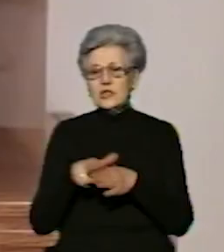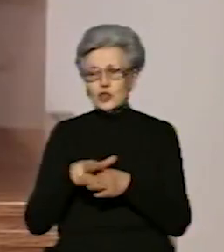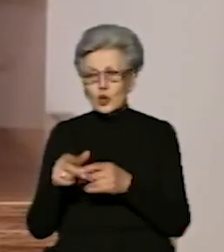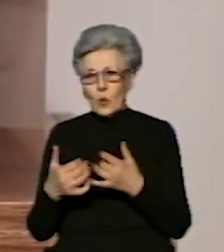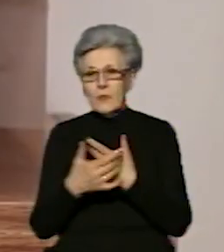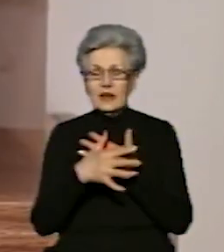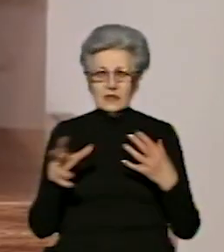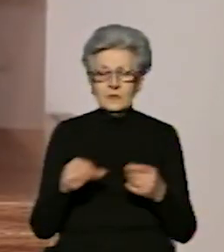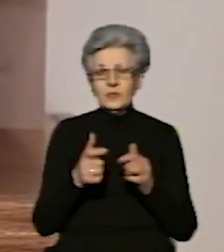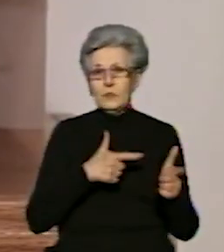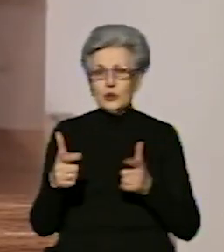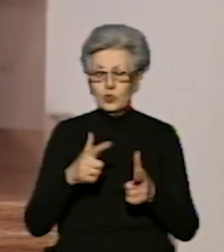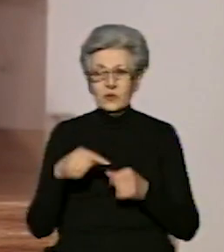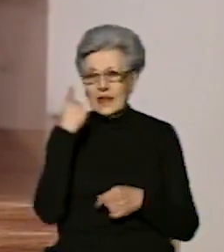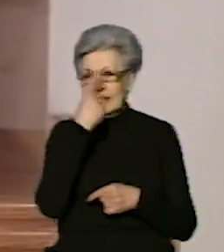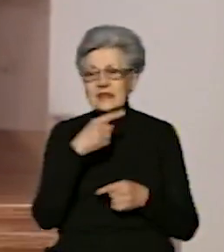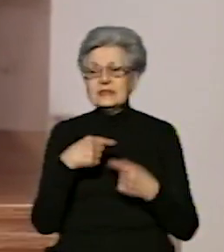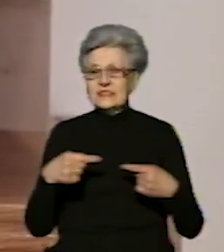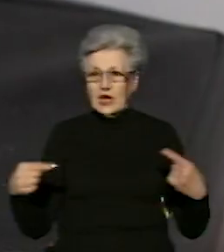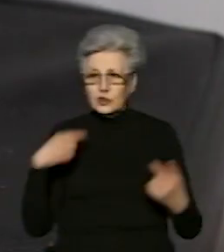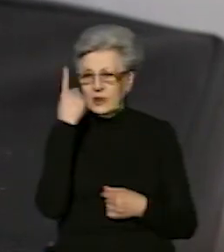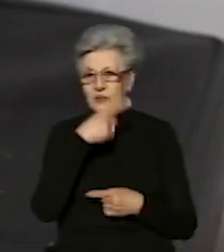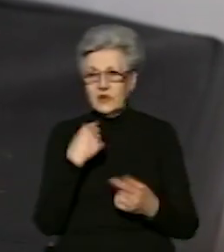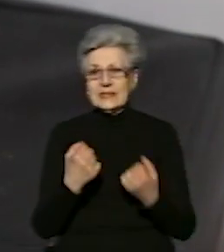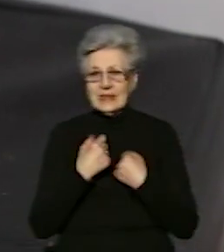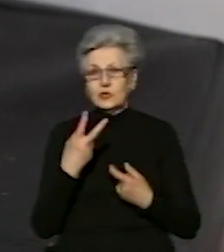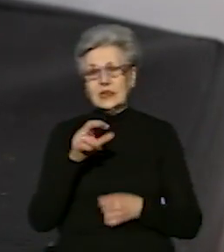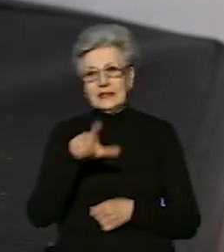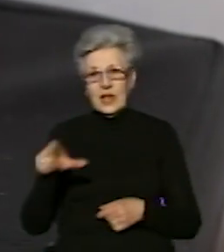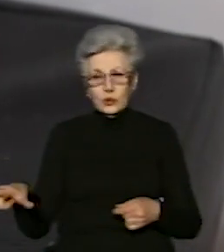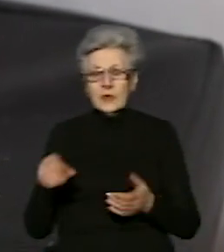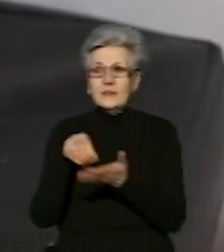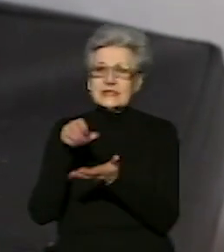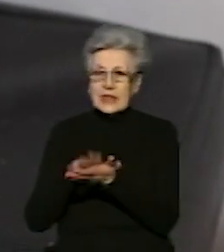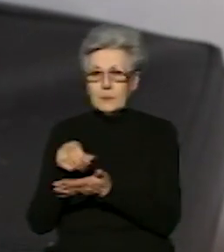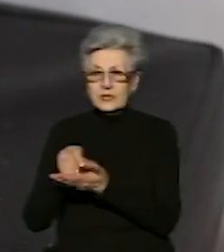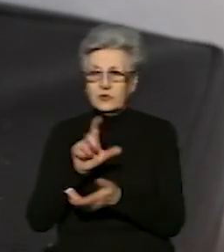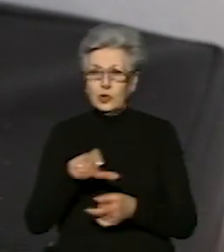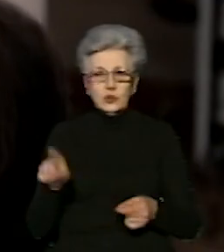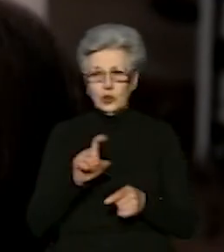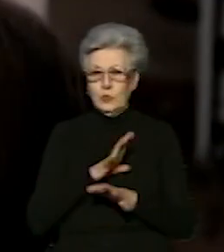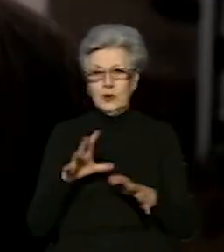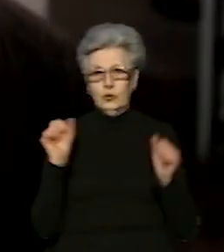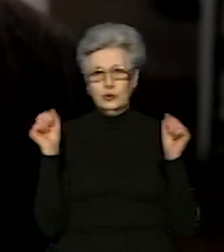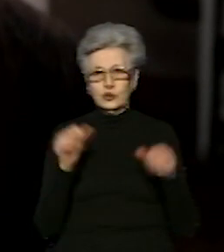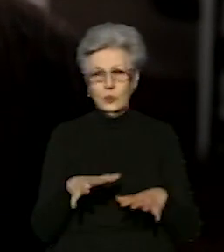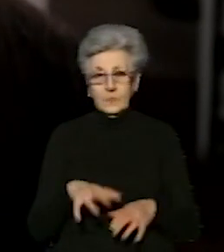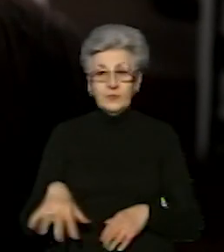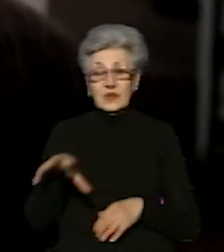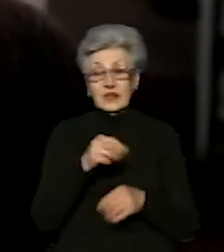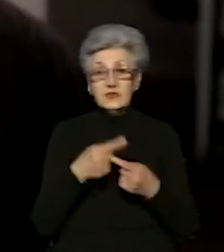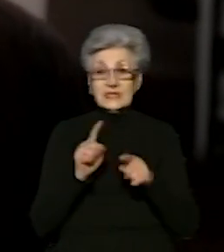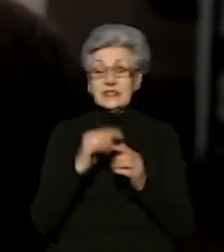підготували засоби індивідуального захисту для відвідувачів, а клієнтів записували таким чином, аби не було скупчень. Всі ті пункти,